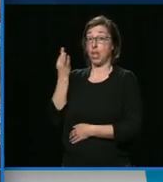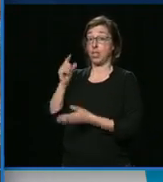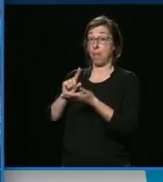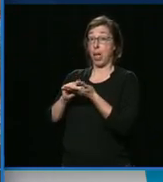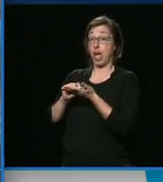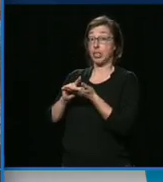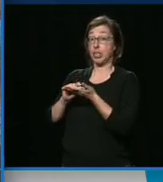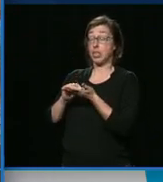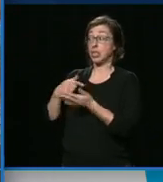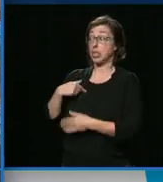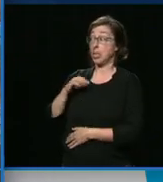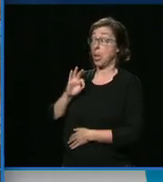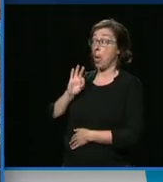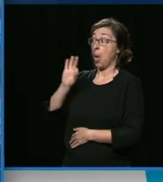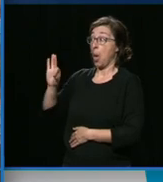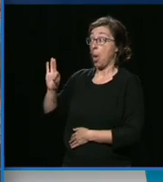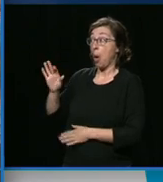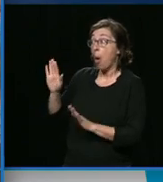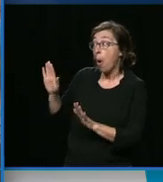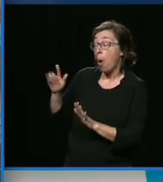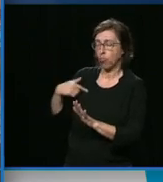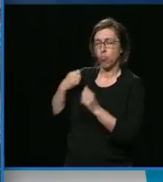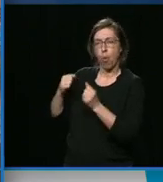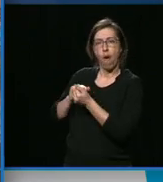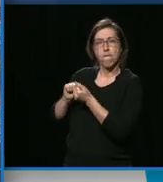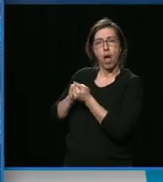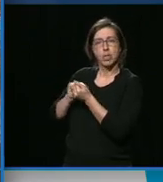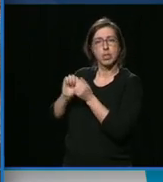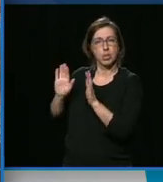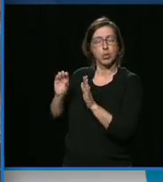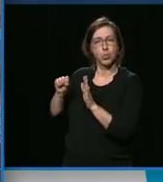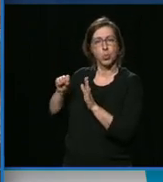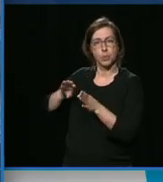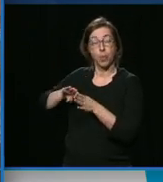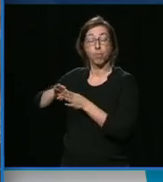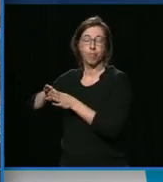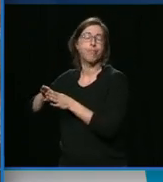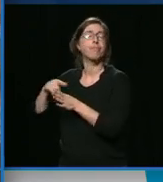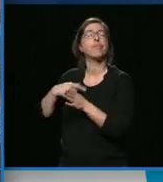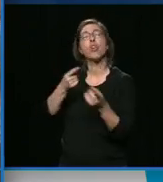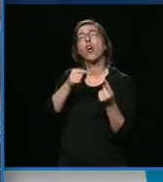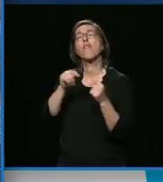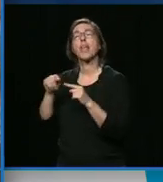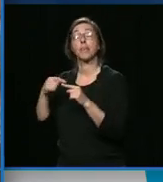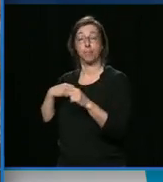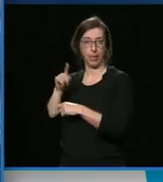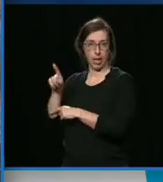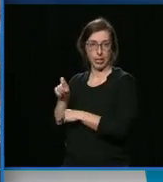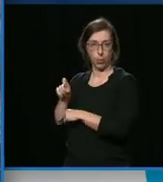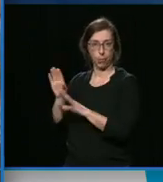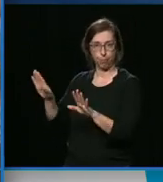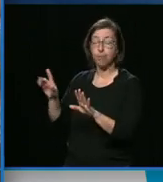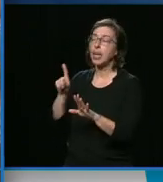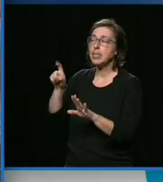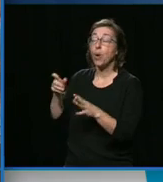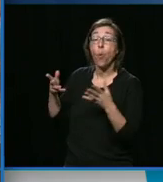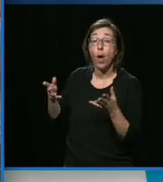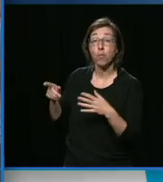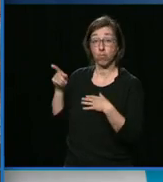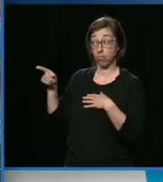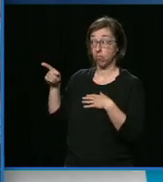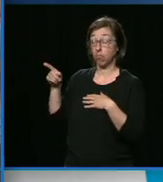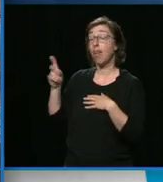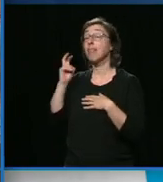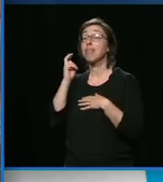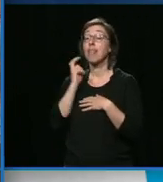sujet de ma question. Est-ce que le premier ministre, aujourd'hui, va donner le feu vert au tramway sans